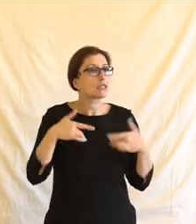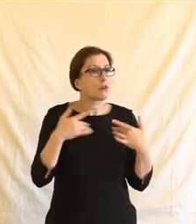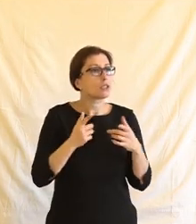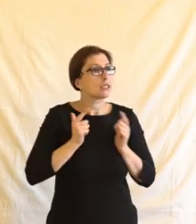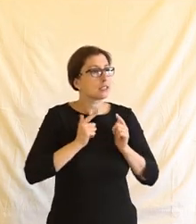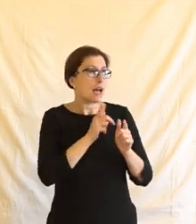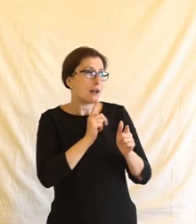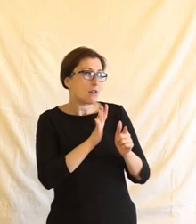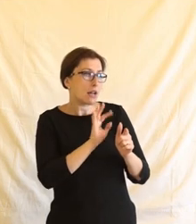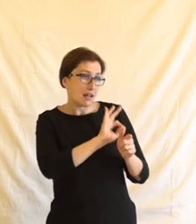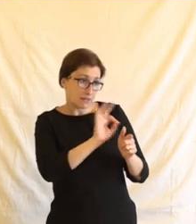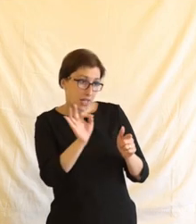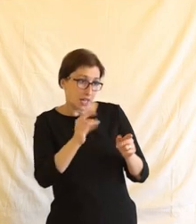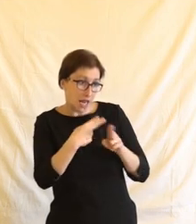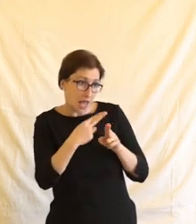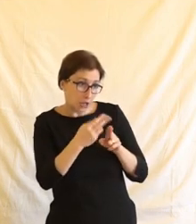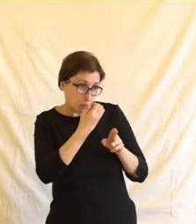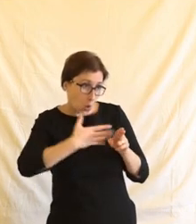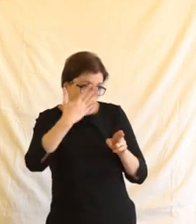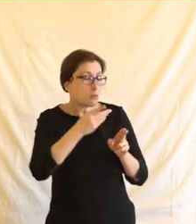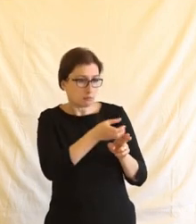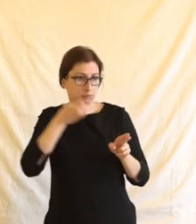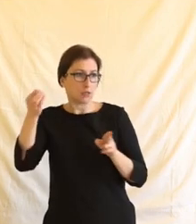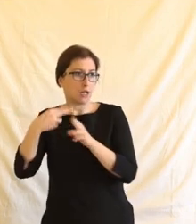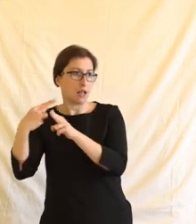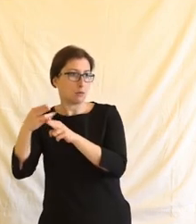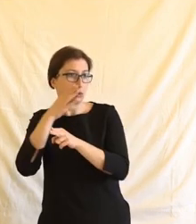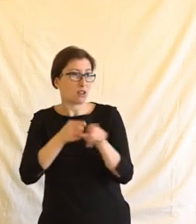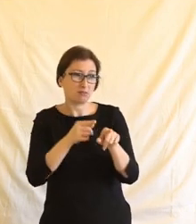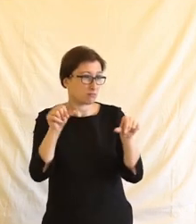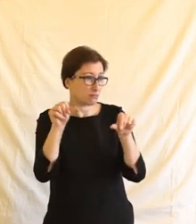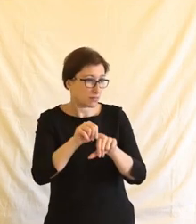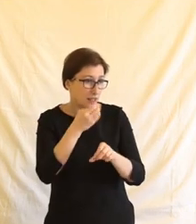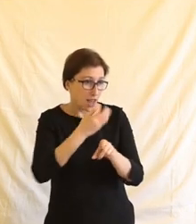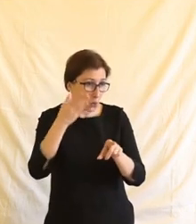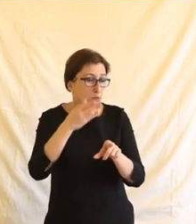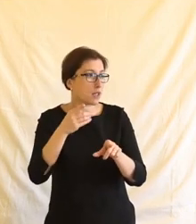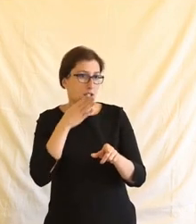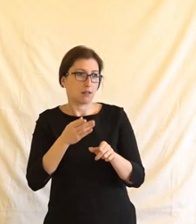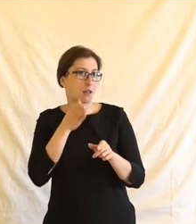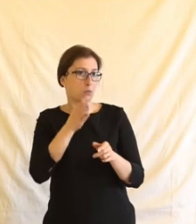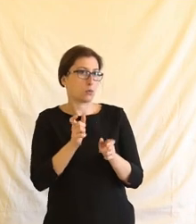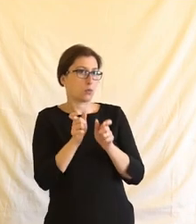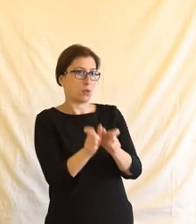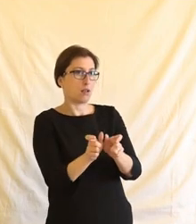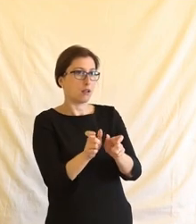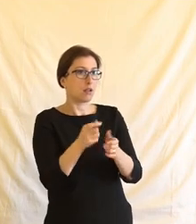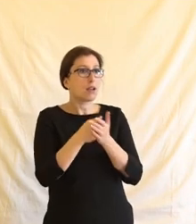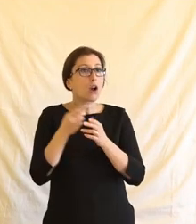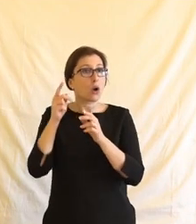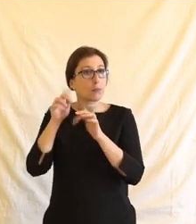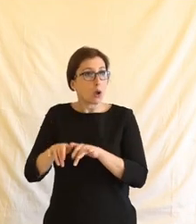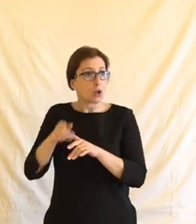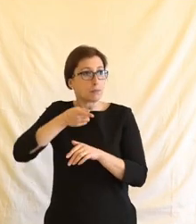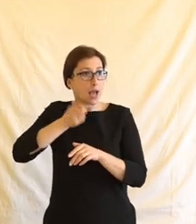předpovídala nějaká možná úspěšnost léčby a potom by tedy se rozhodovalo, komu ta léčba bude přidělena, komu ne.